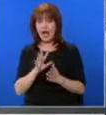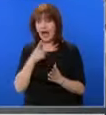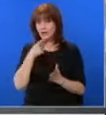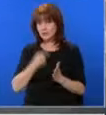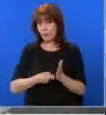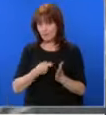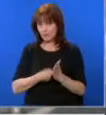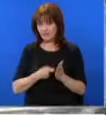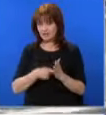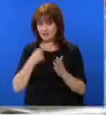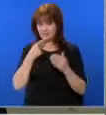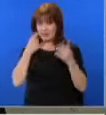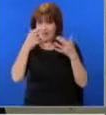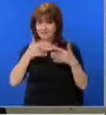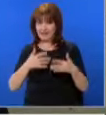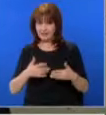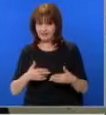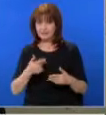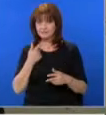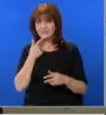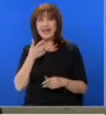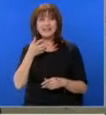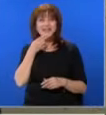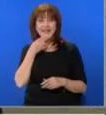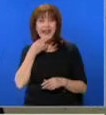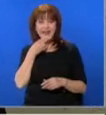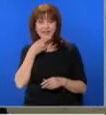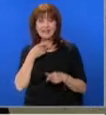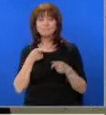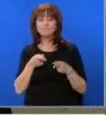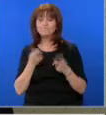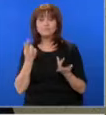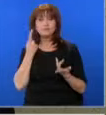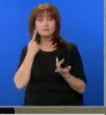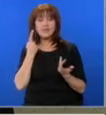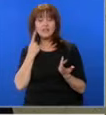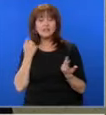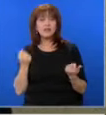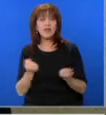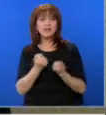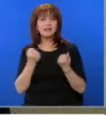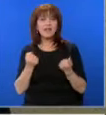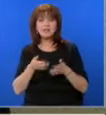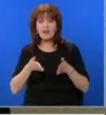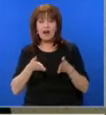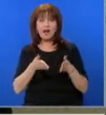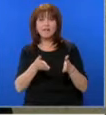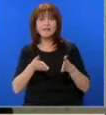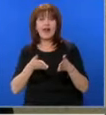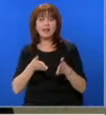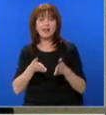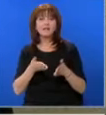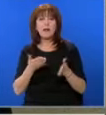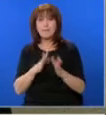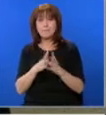данните за пресечен канал на контрабанда на цигари, означава, че този канал е действал безпрепятствено и по